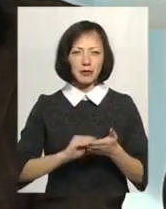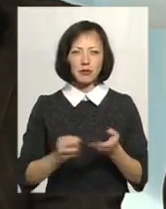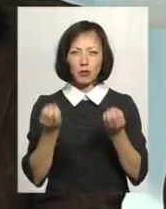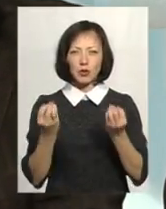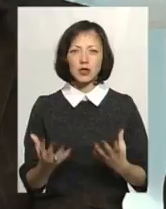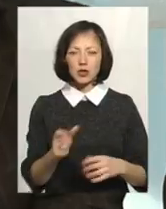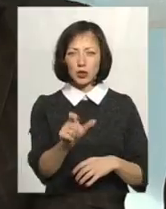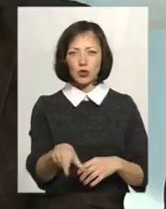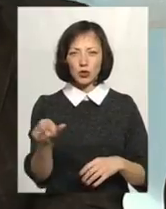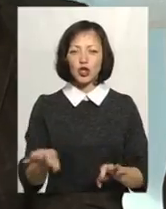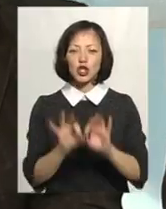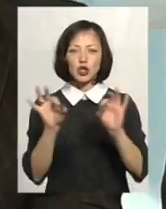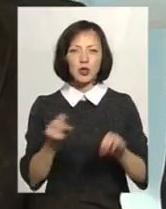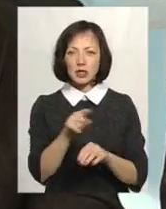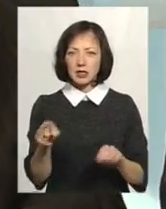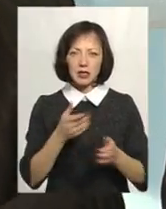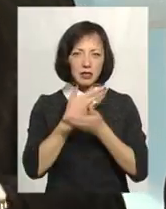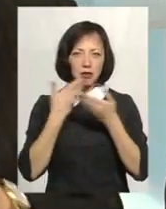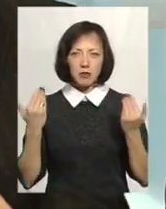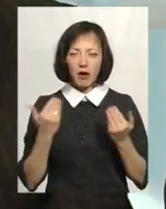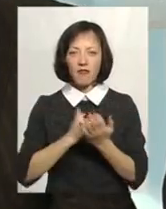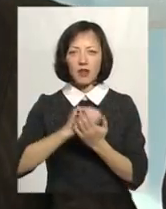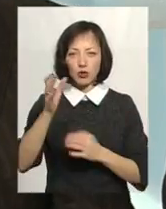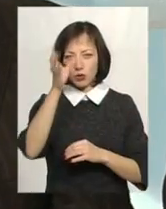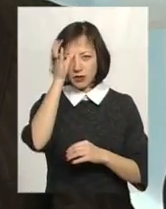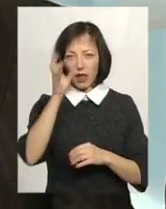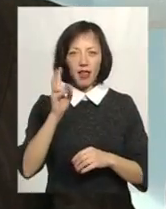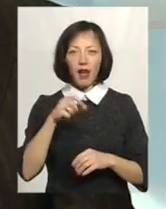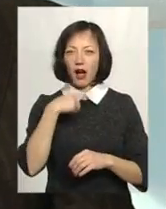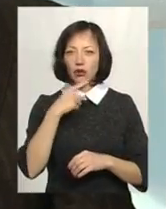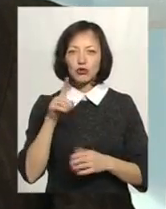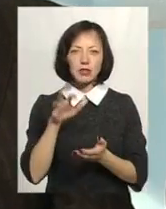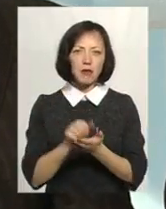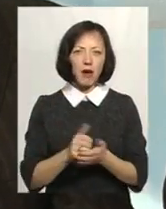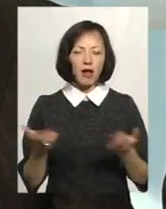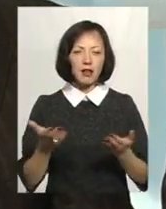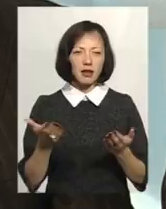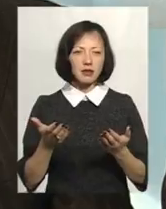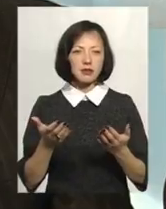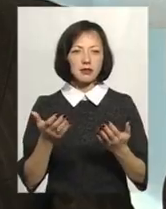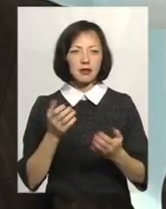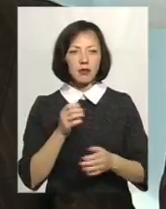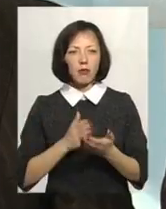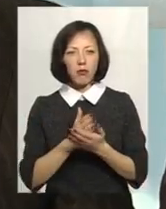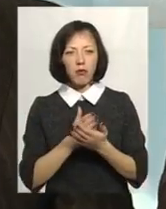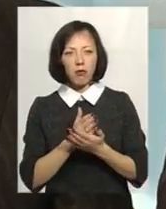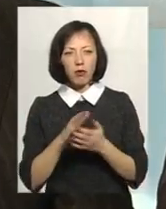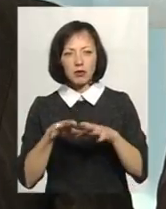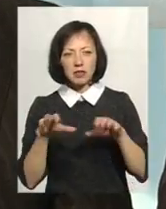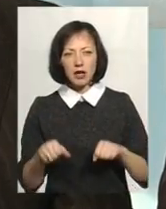прості люди, жоден з них не мав вищої освіти, вже не кажу, що вони там займали якісь там посади, будемо так казати.